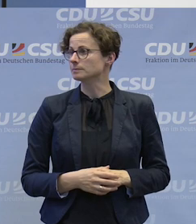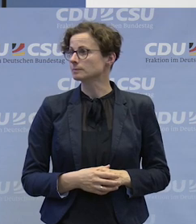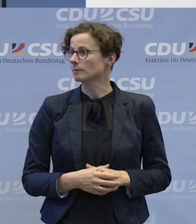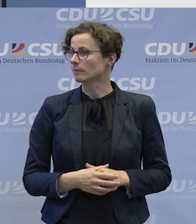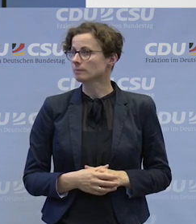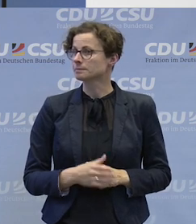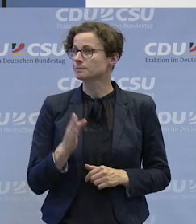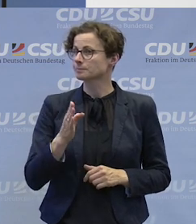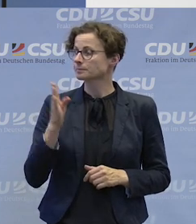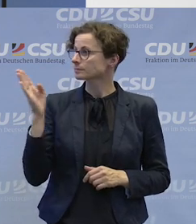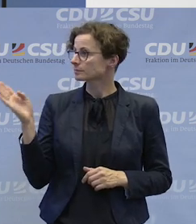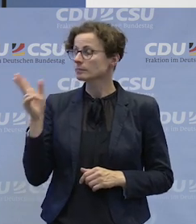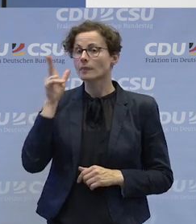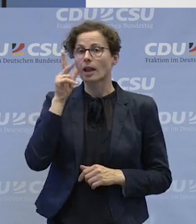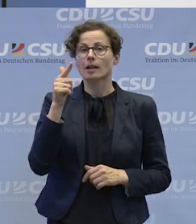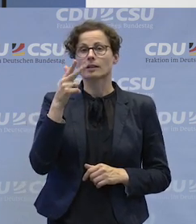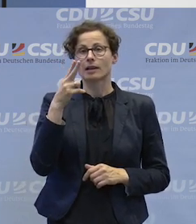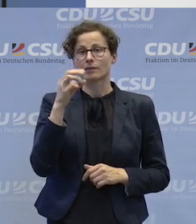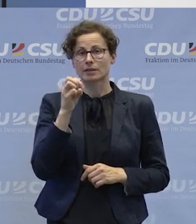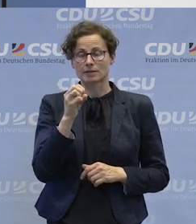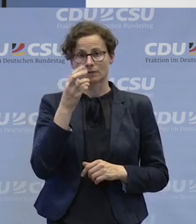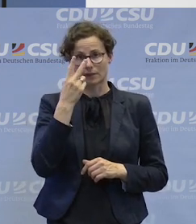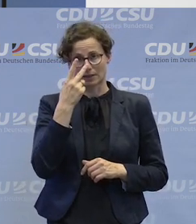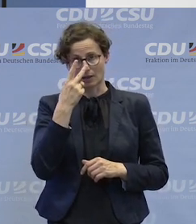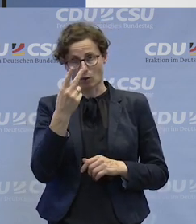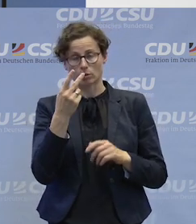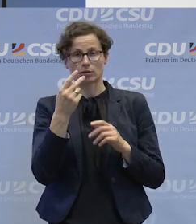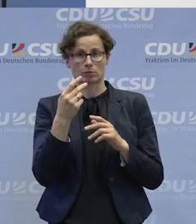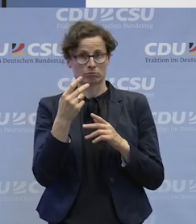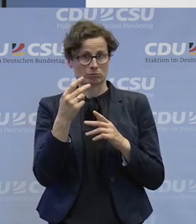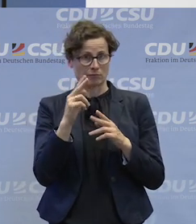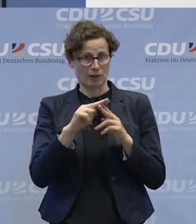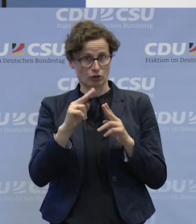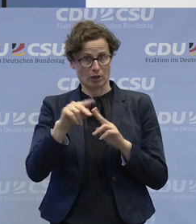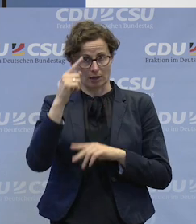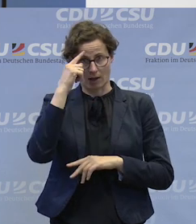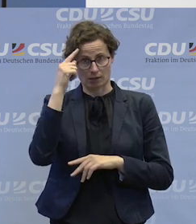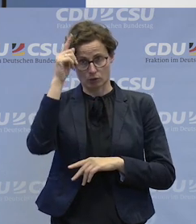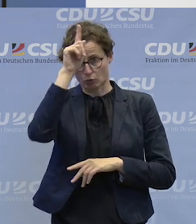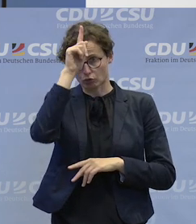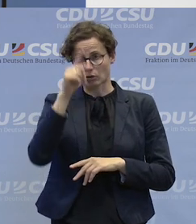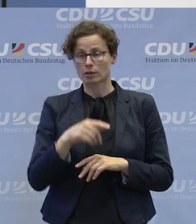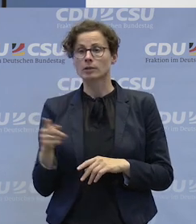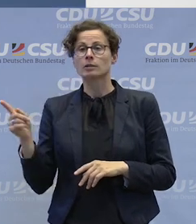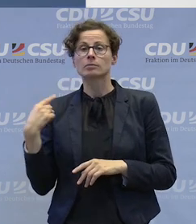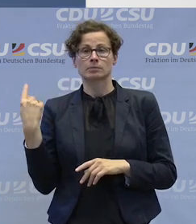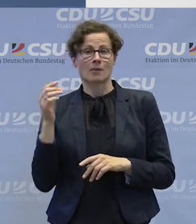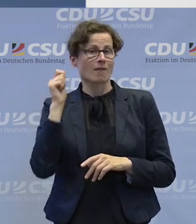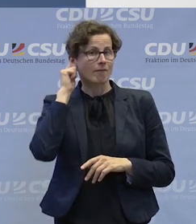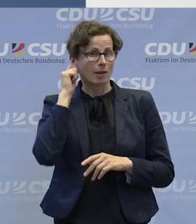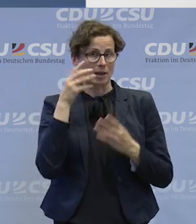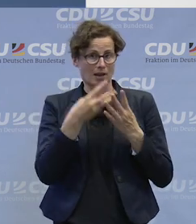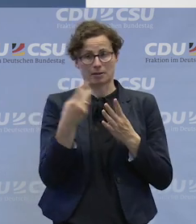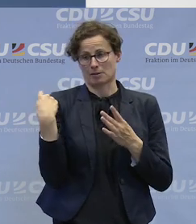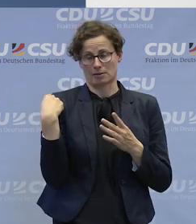Herr Tevers, es war noch gefragt, die Perspektive von Werkstatträte Deutschland zu diesem Thema. also wir haben uns mit den Weibern getroffen und die haben